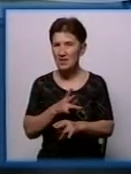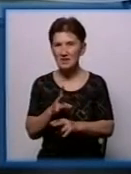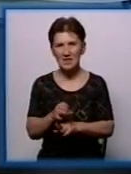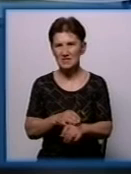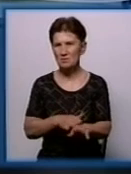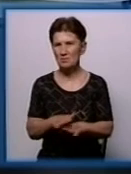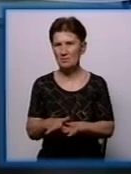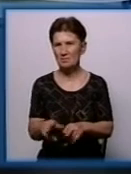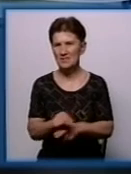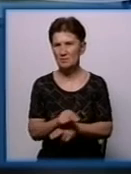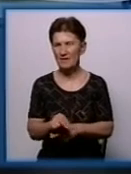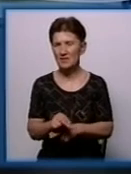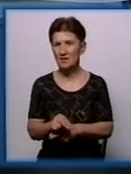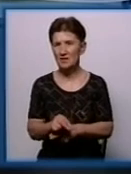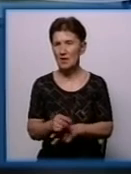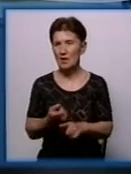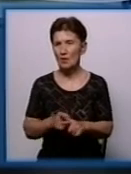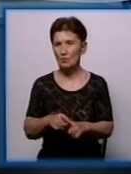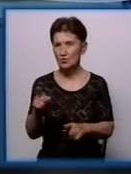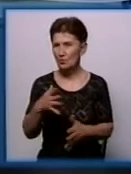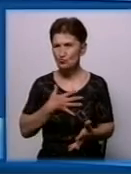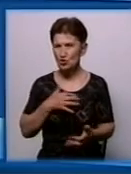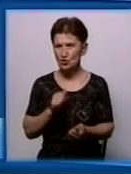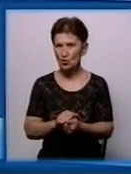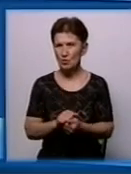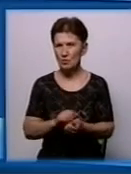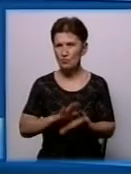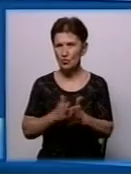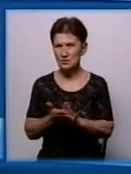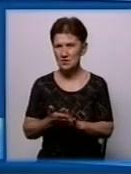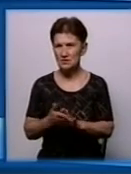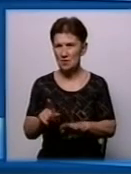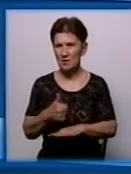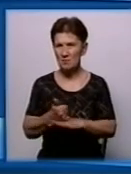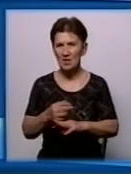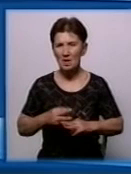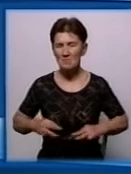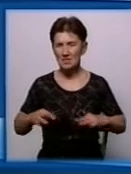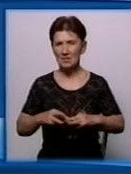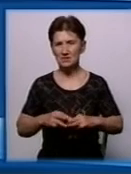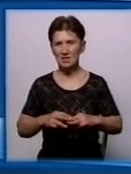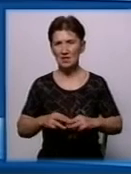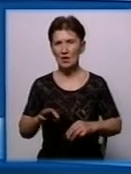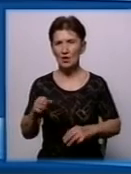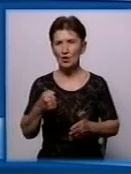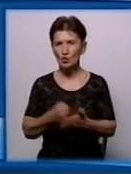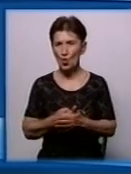і на сьогоднішній день жорстока позиція уряду, прем'єр-міністра, голови служби до